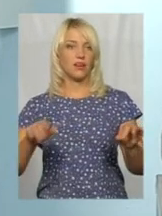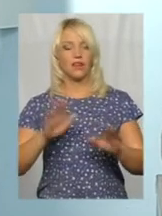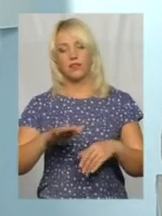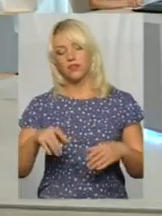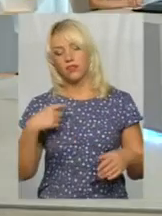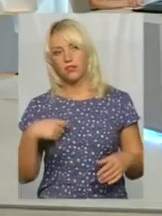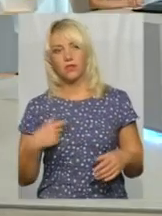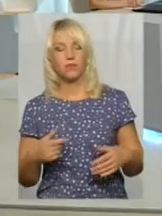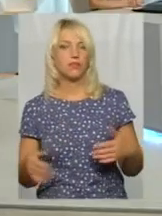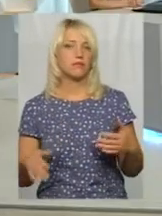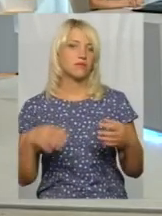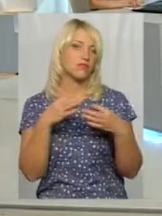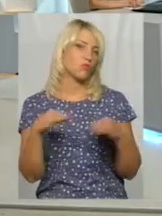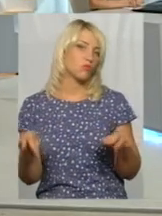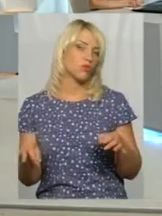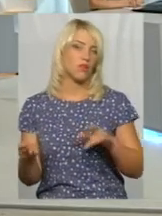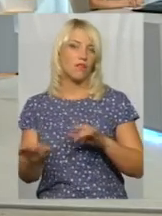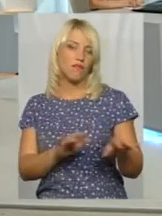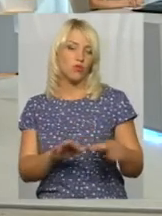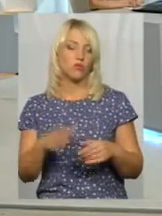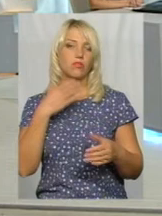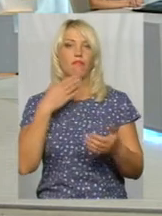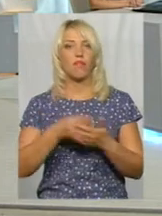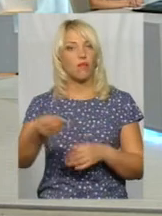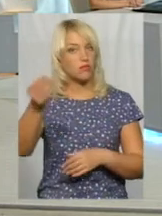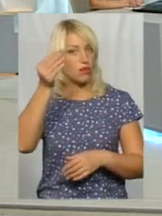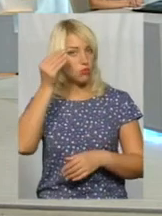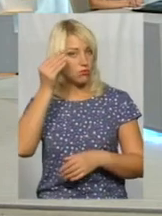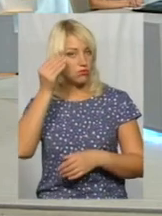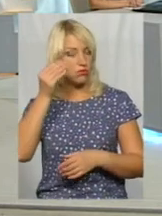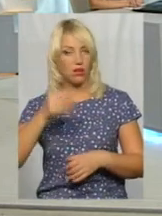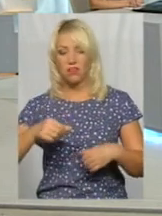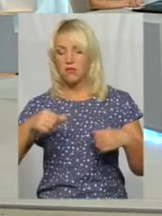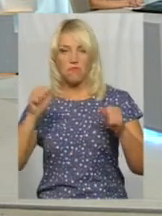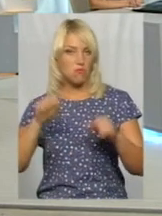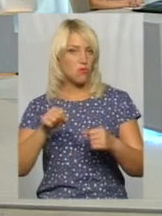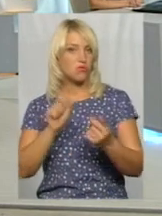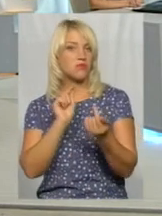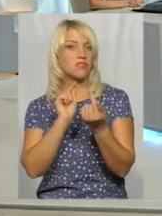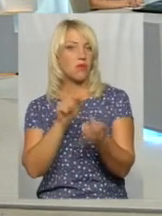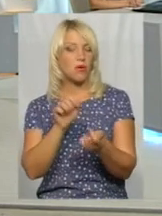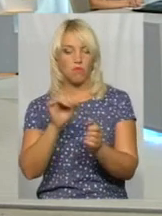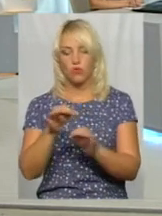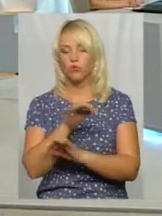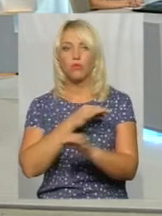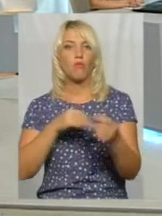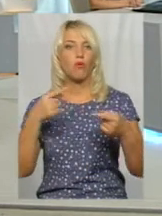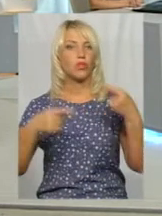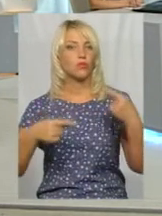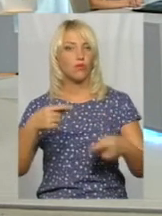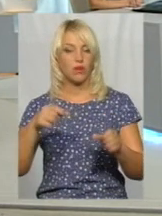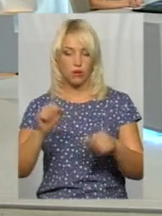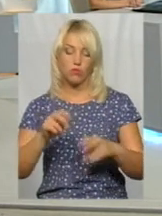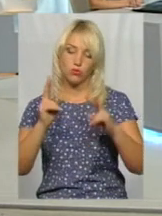ростокритично ведуть, мають власну думку, мають спокійно заперечити, можуть між собою подискутувати, можуть